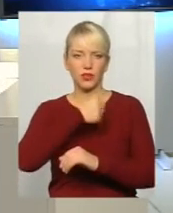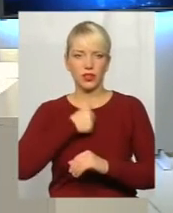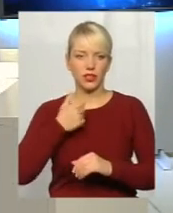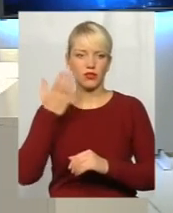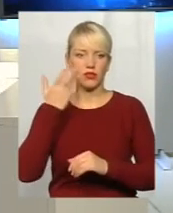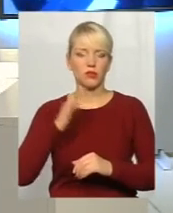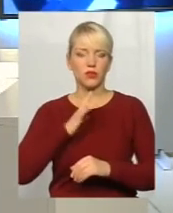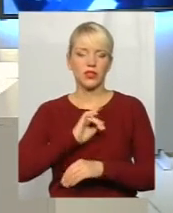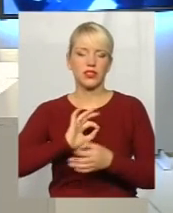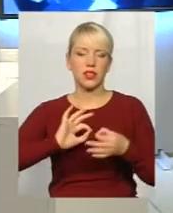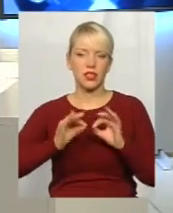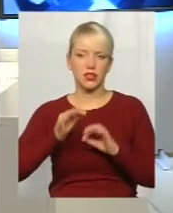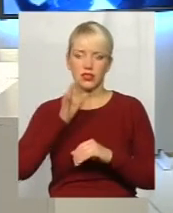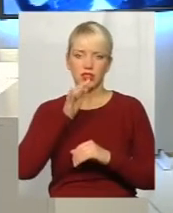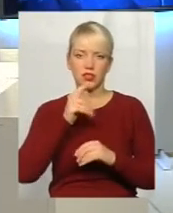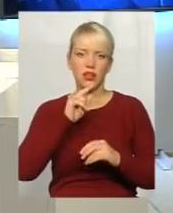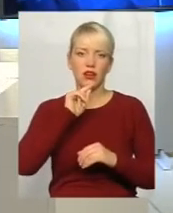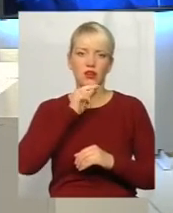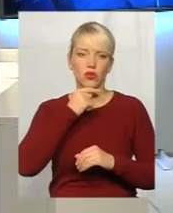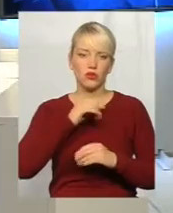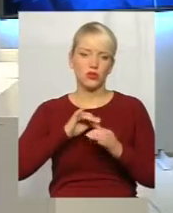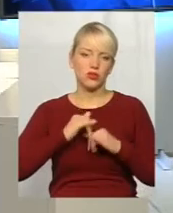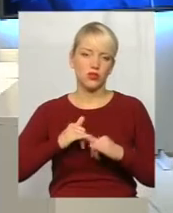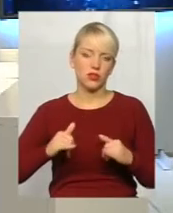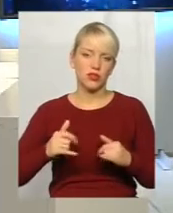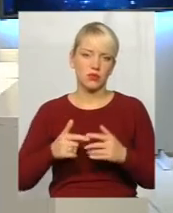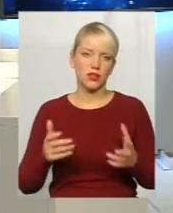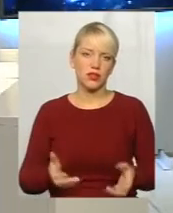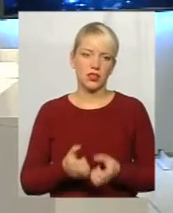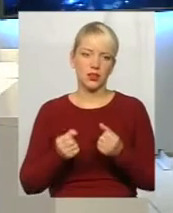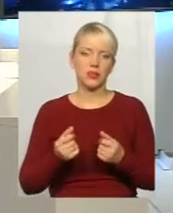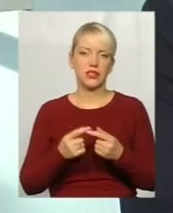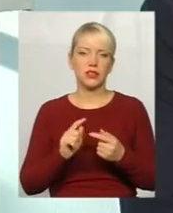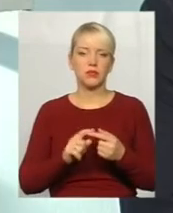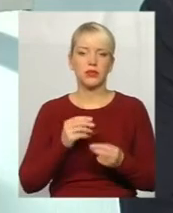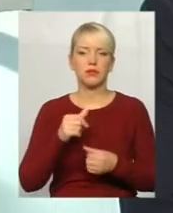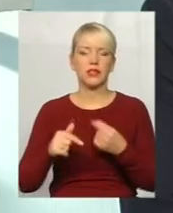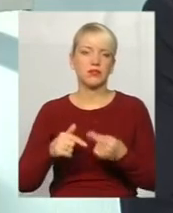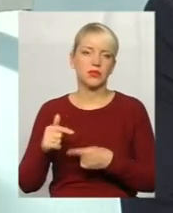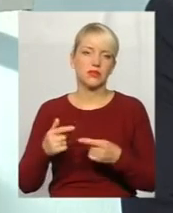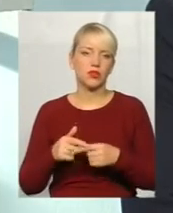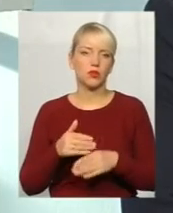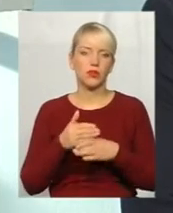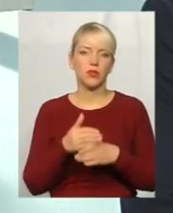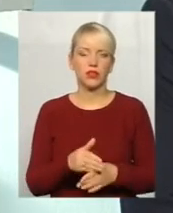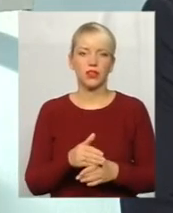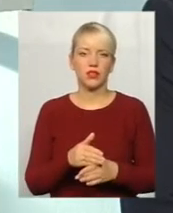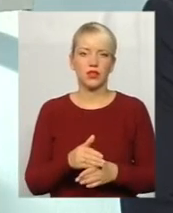коли були дуже складні часи економічного розвитку, підтримати ті підприємства, допомогти